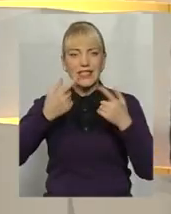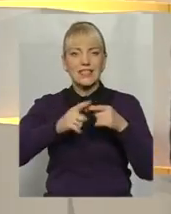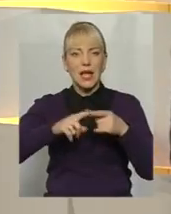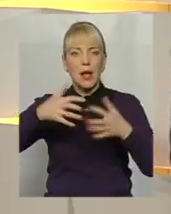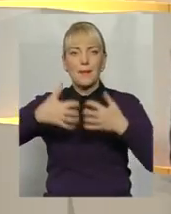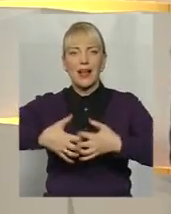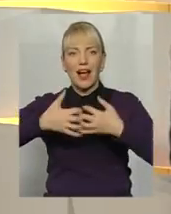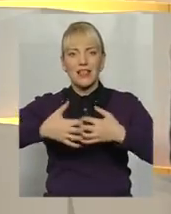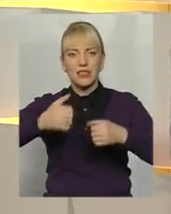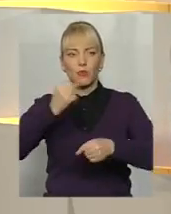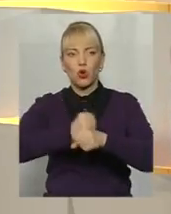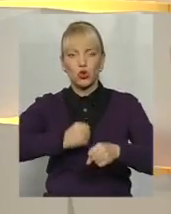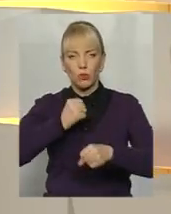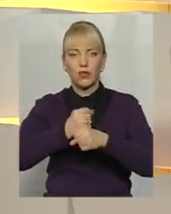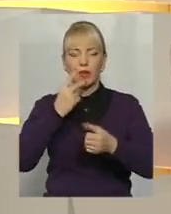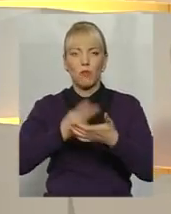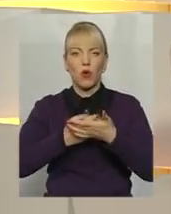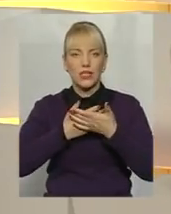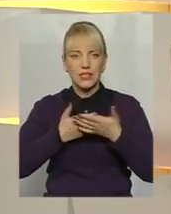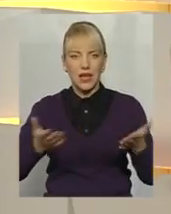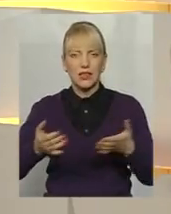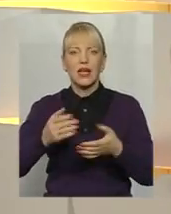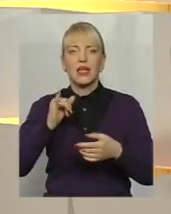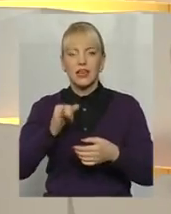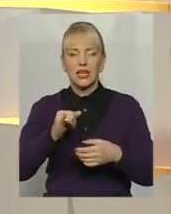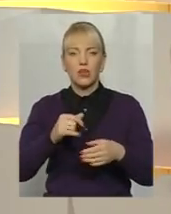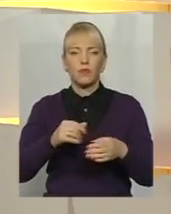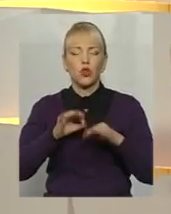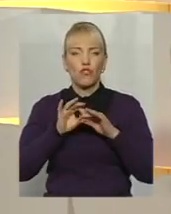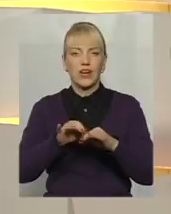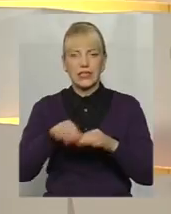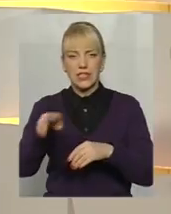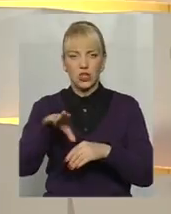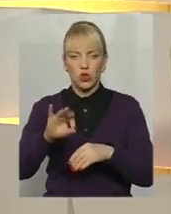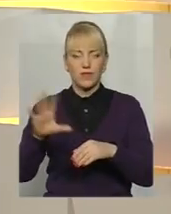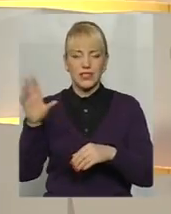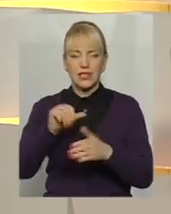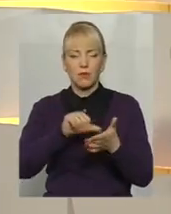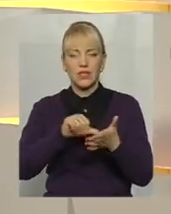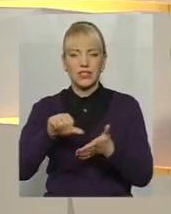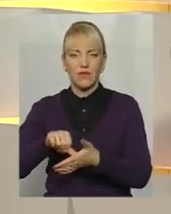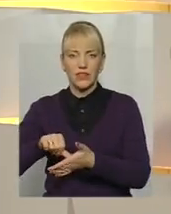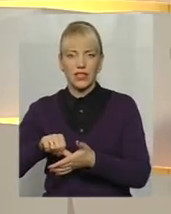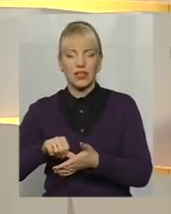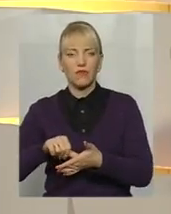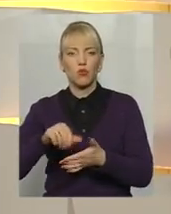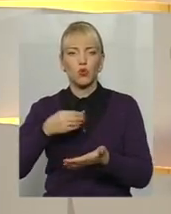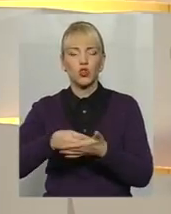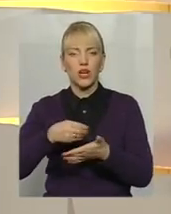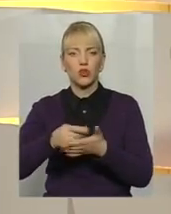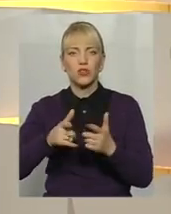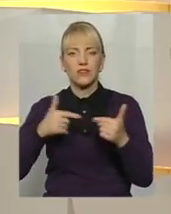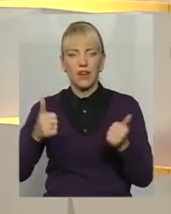розробити, показати, довести до всіх представників бюджетної сфери.